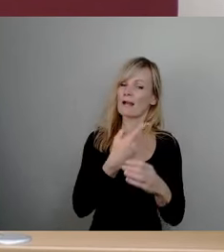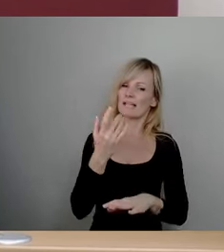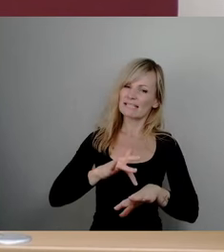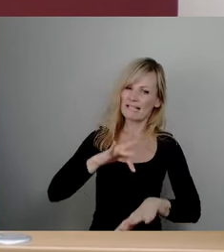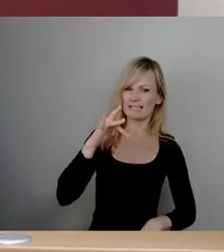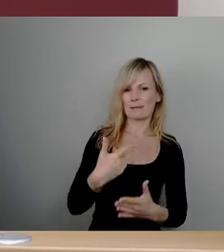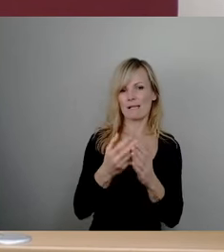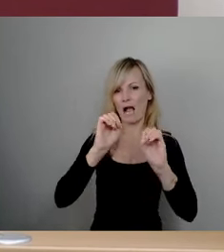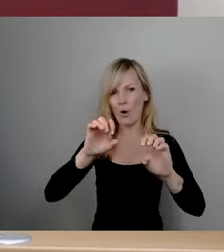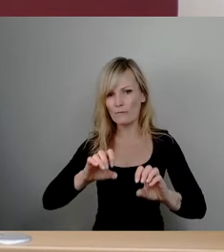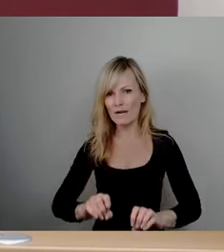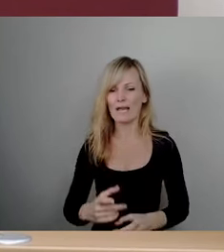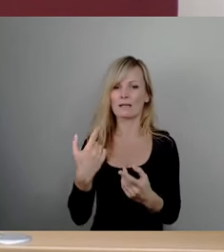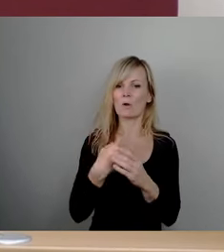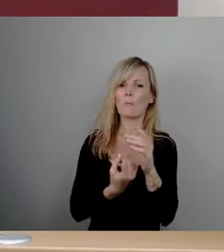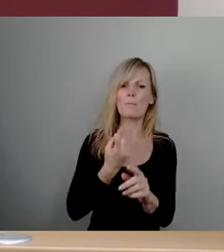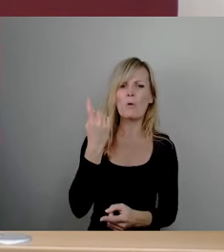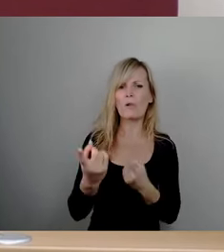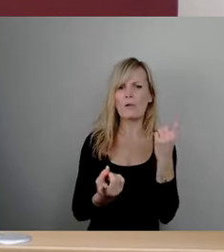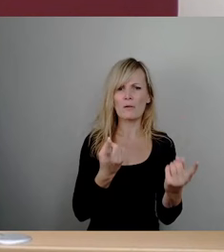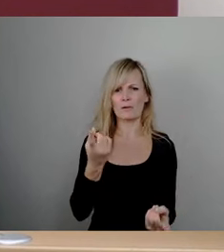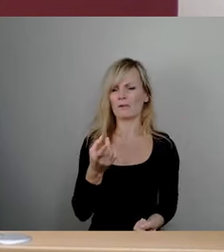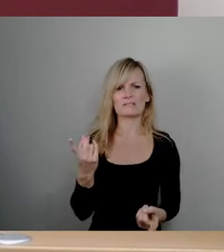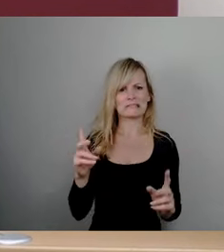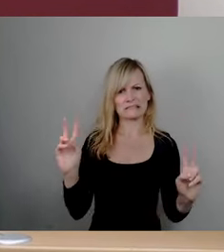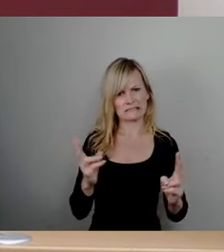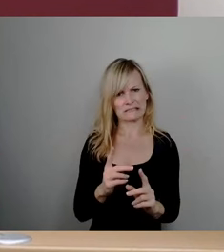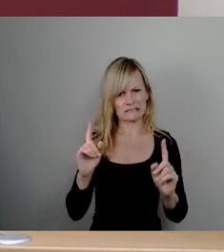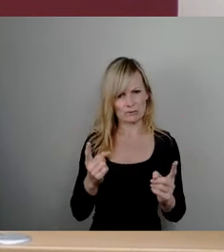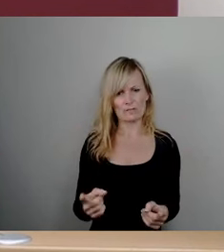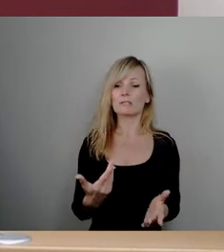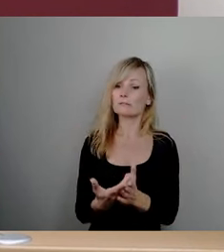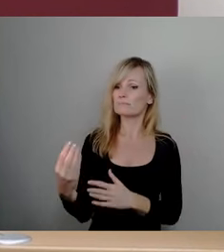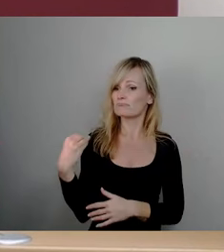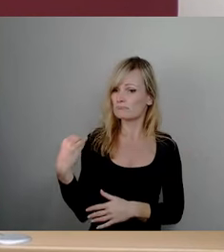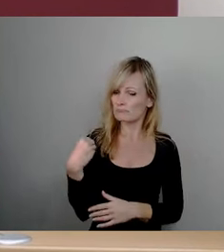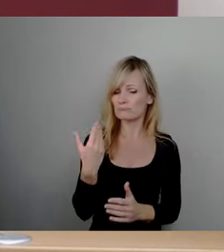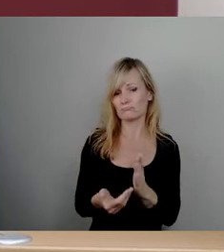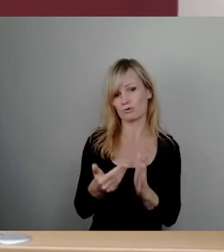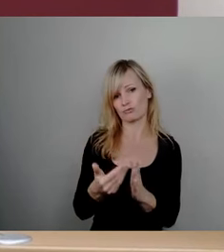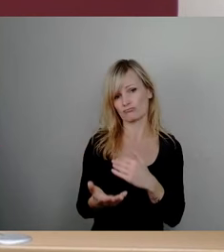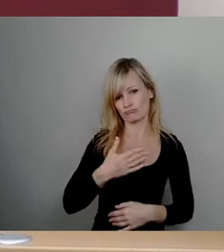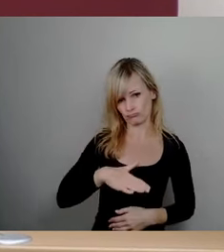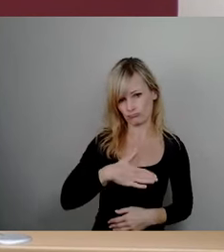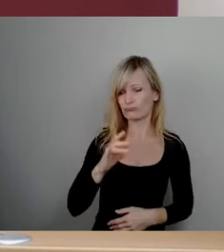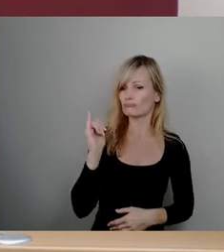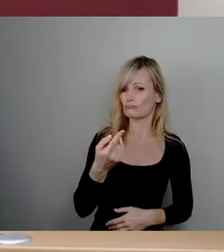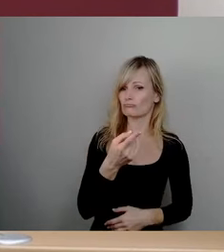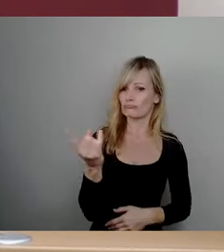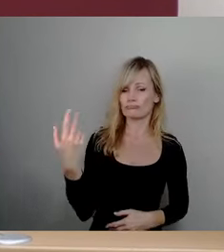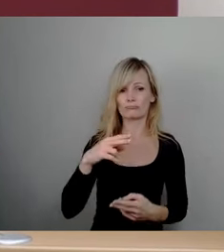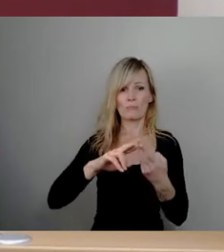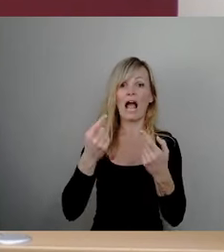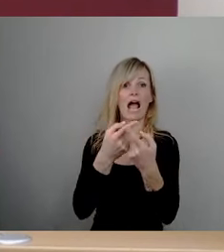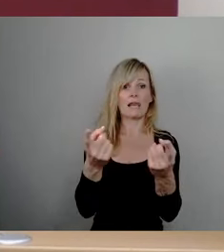auch wegen des Vermüllens von Grünflächen. Und wie gesagt, teilen Sie uns die Beschwerden gerne mit. Sie werden da als Ratsmitglieder, das geht an alle